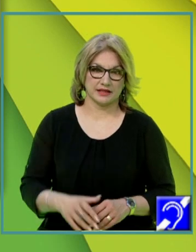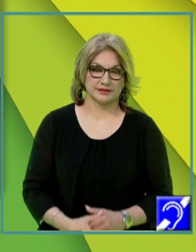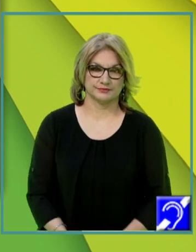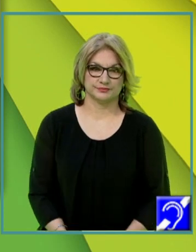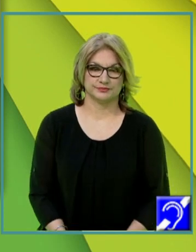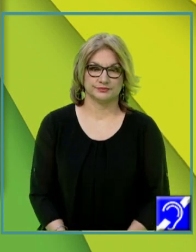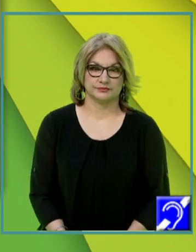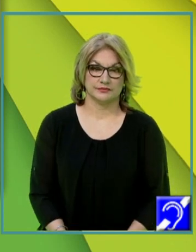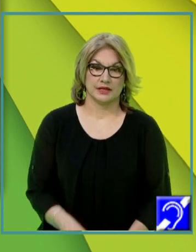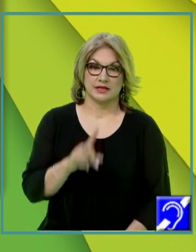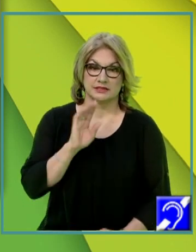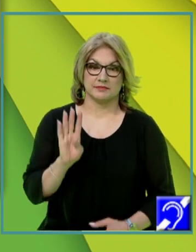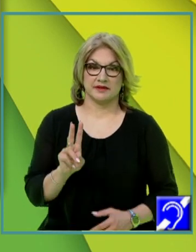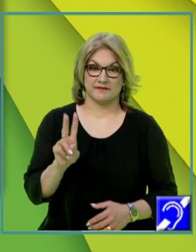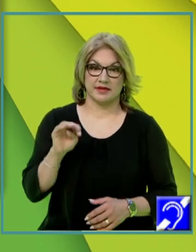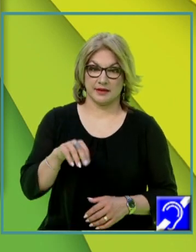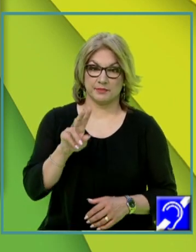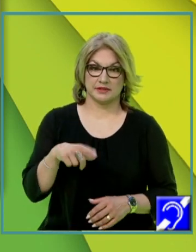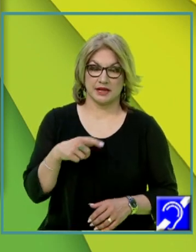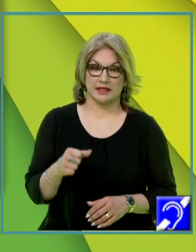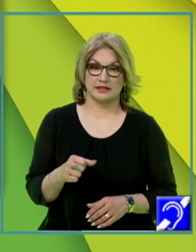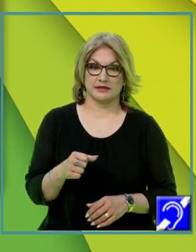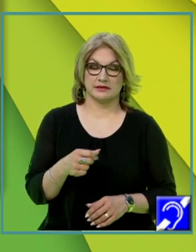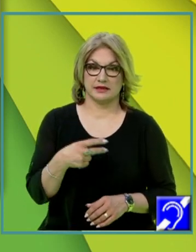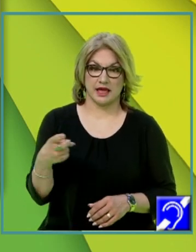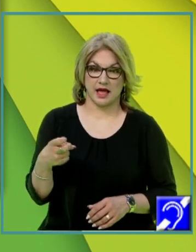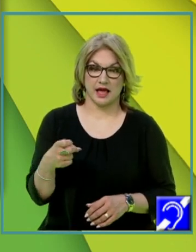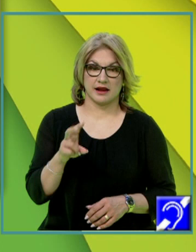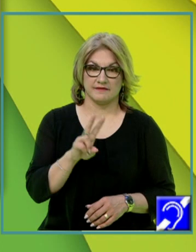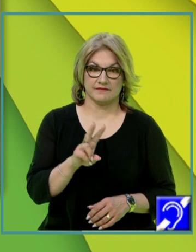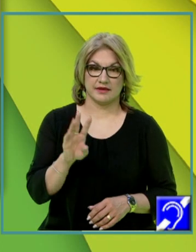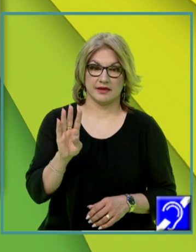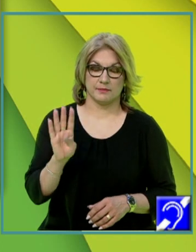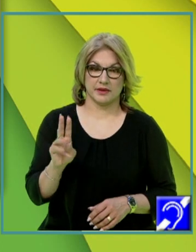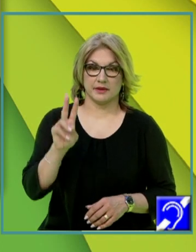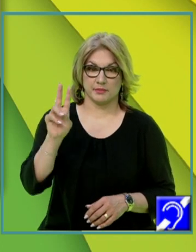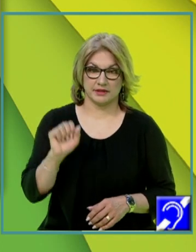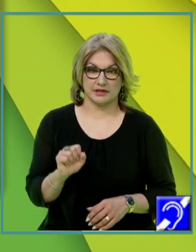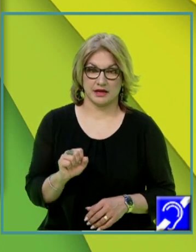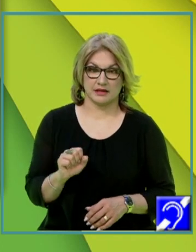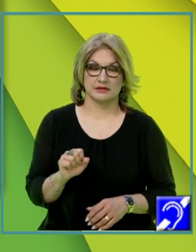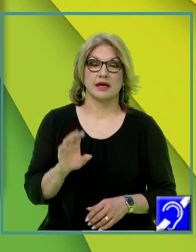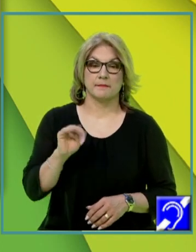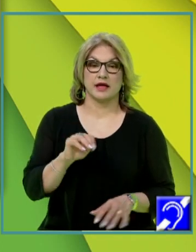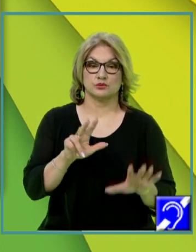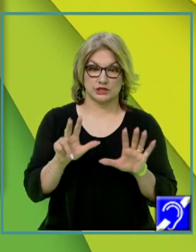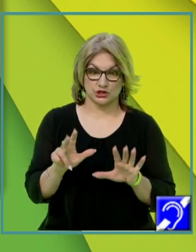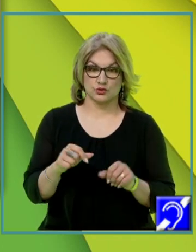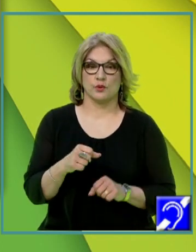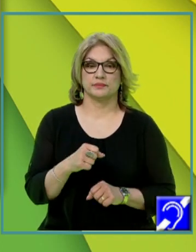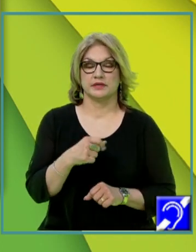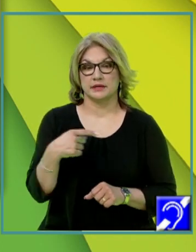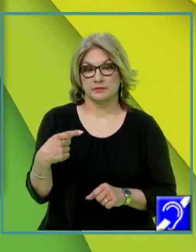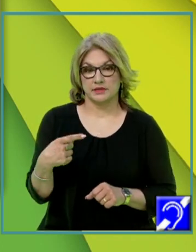Deci, înseamnă că VM pătrat este egal cu VB pătrat, care este 48, minus